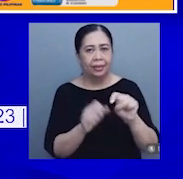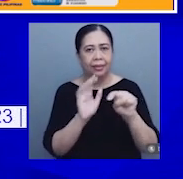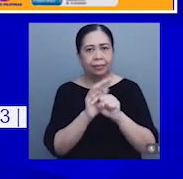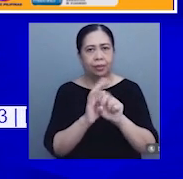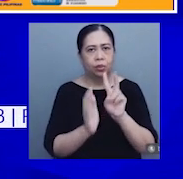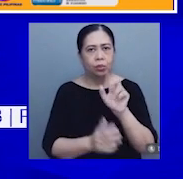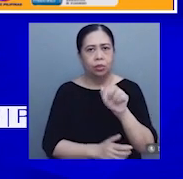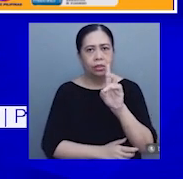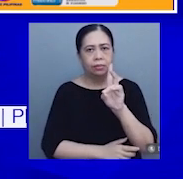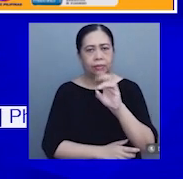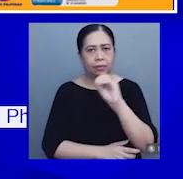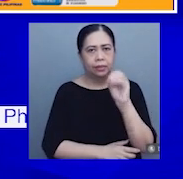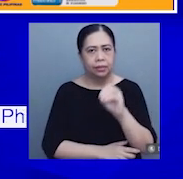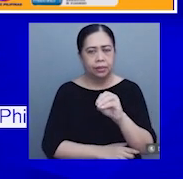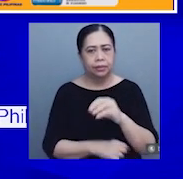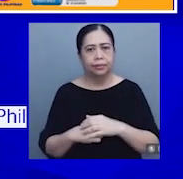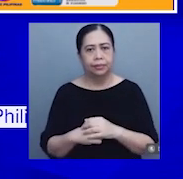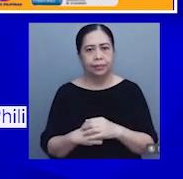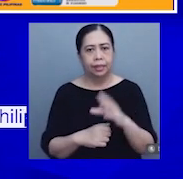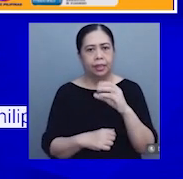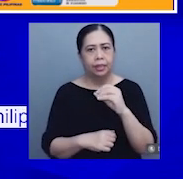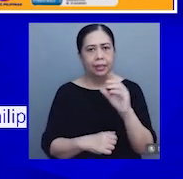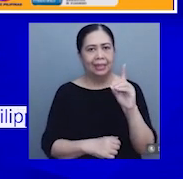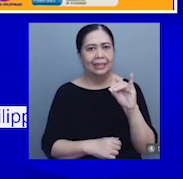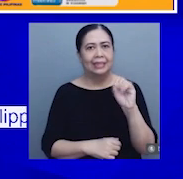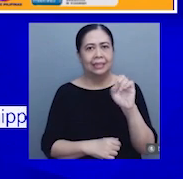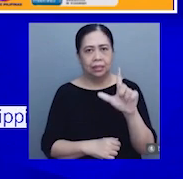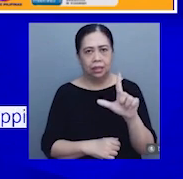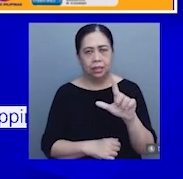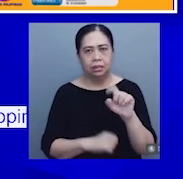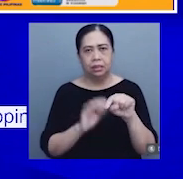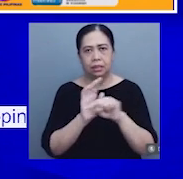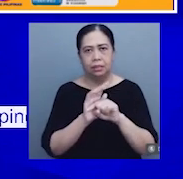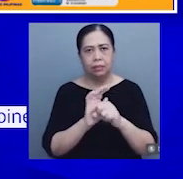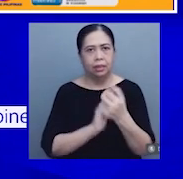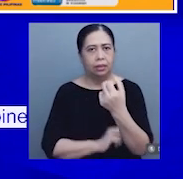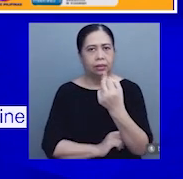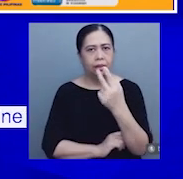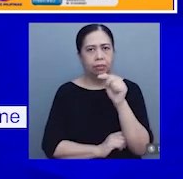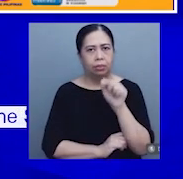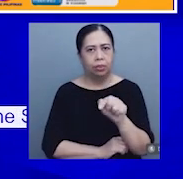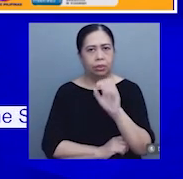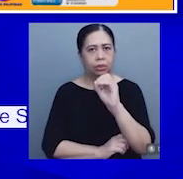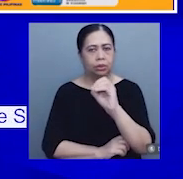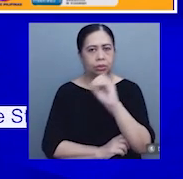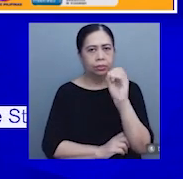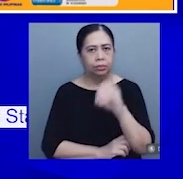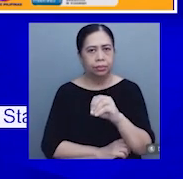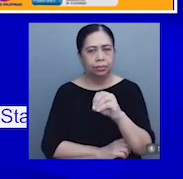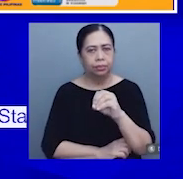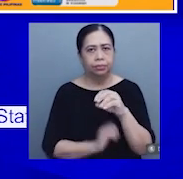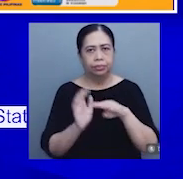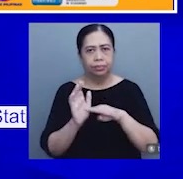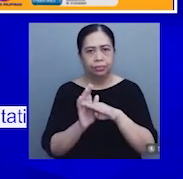.7% inflation at diesel na may negative 13.0% inflation.